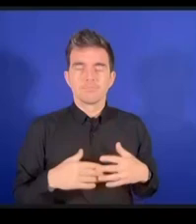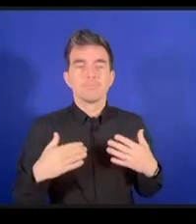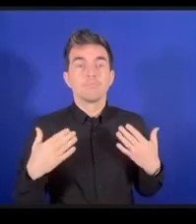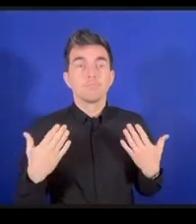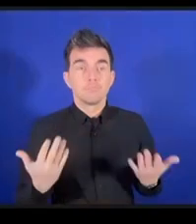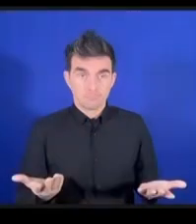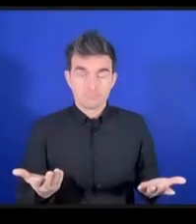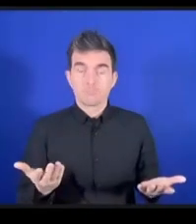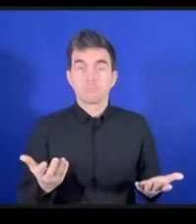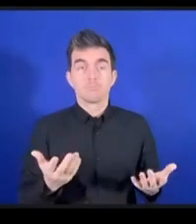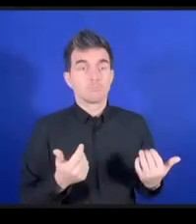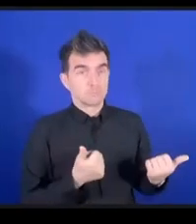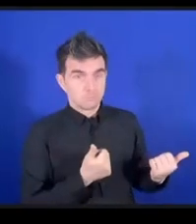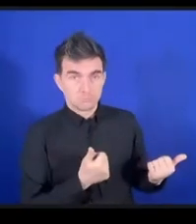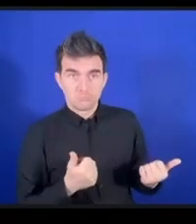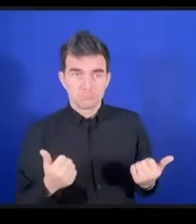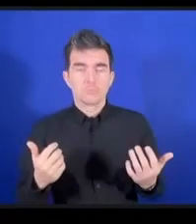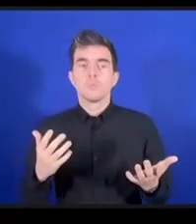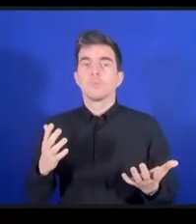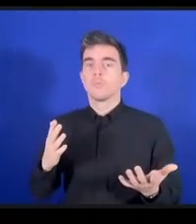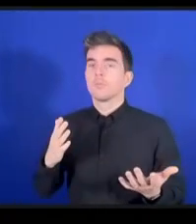時間がないようです申し訳ない